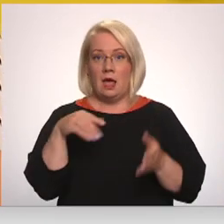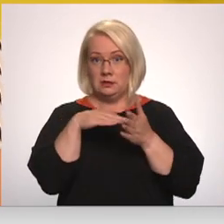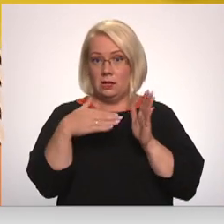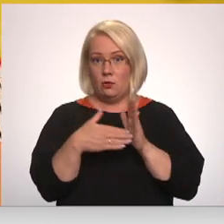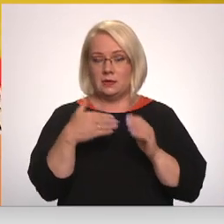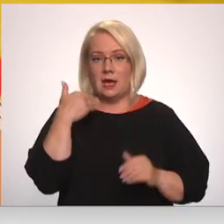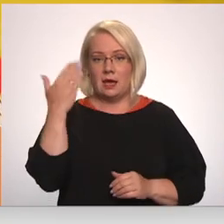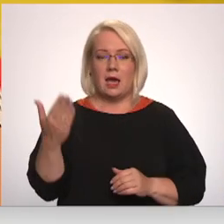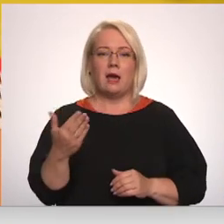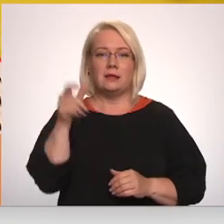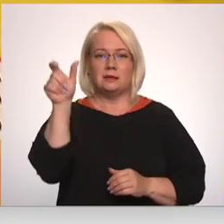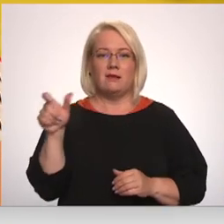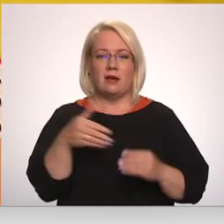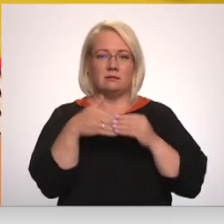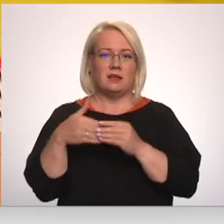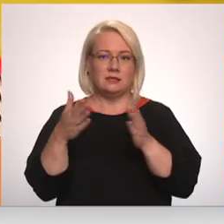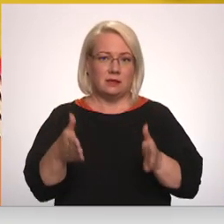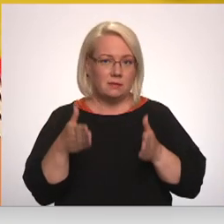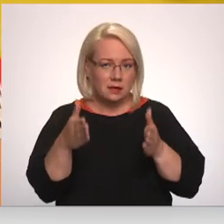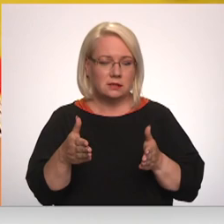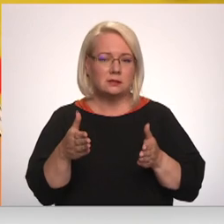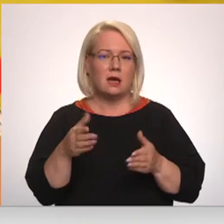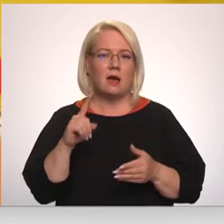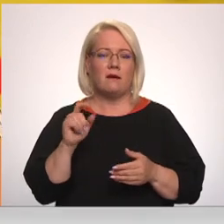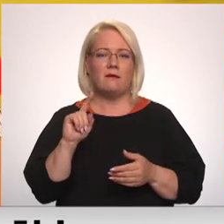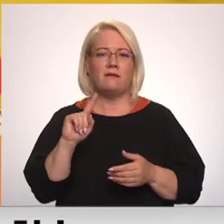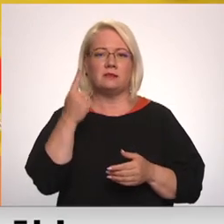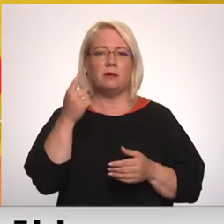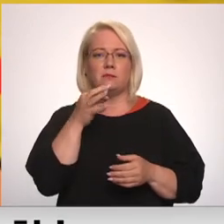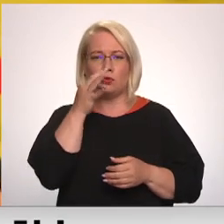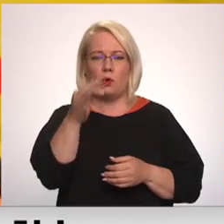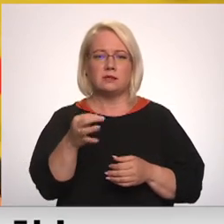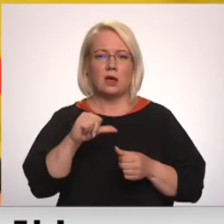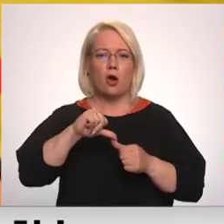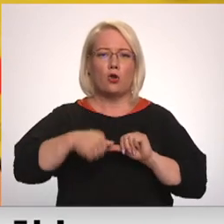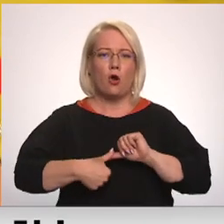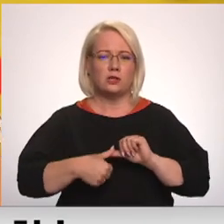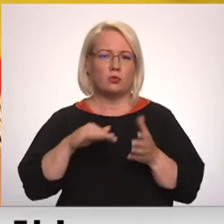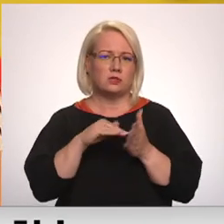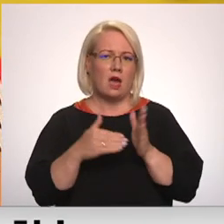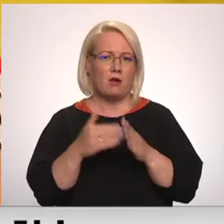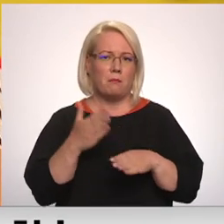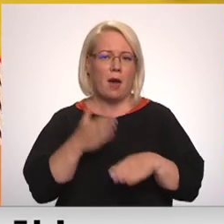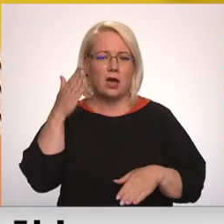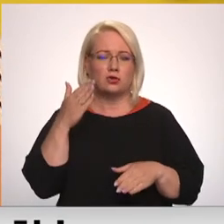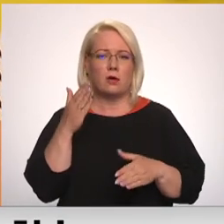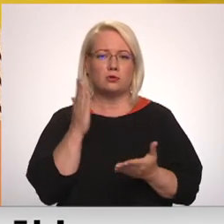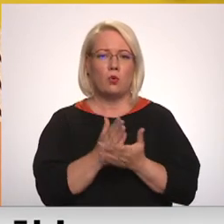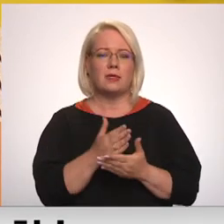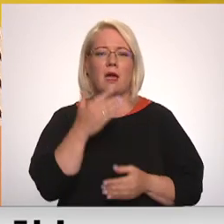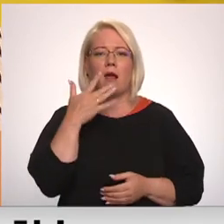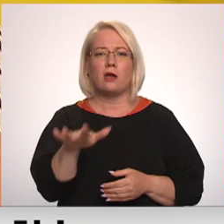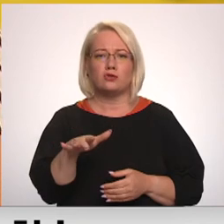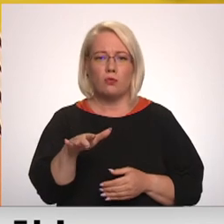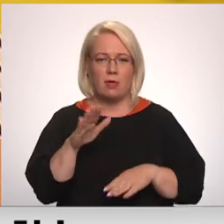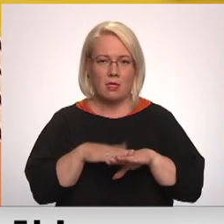pacienti tiek stacionēti, ir pirmam kārtām noteikti kronisko stāvokļu pārsinājums tieši karstuma ietekmē. Tās